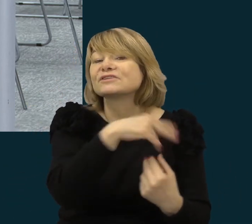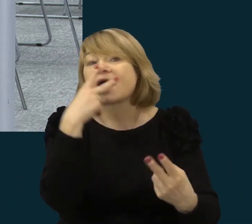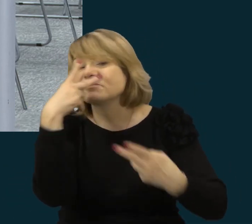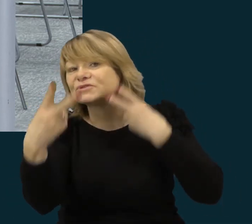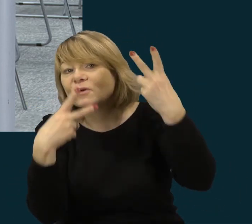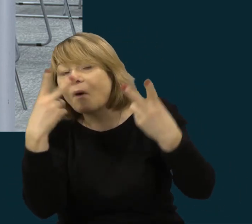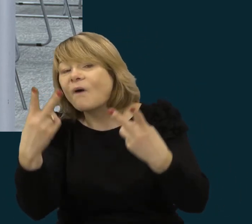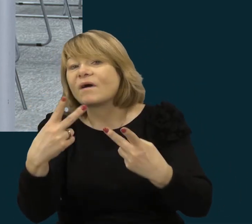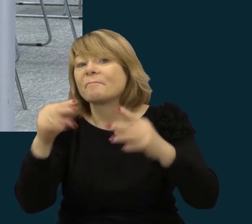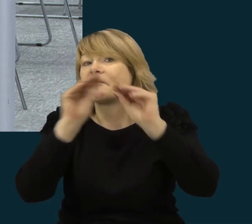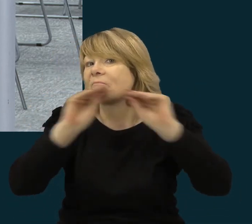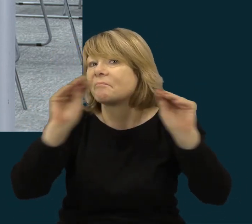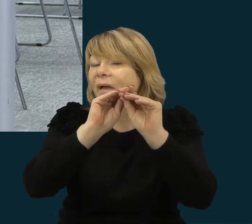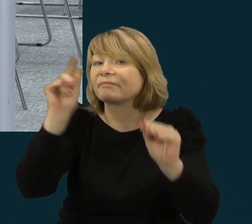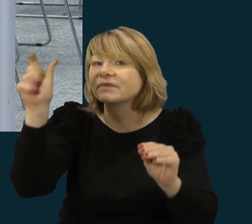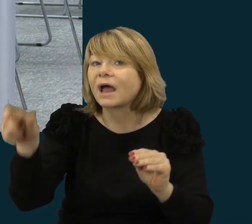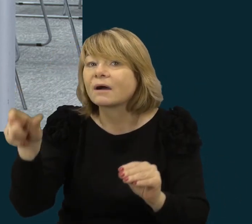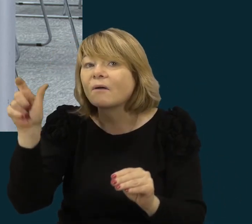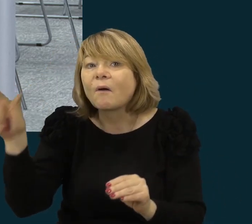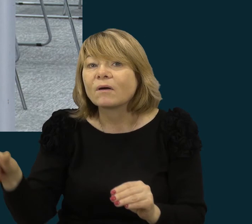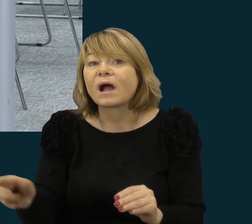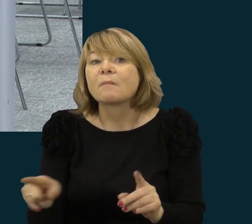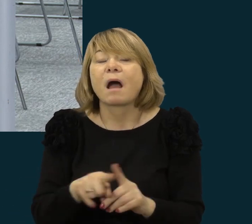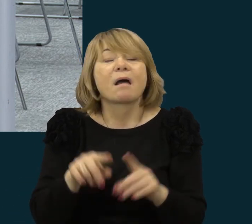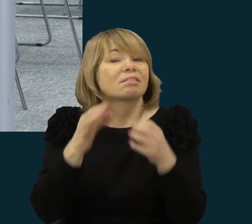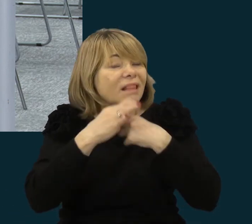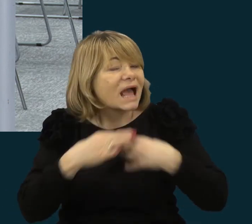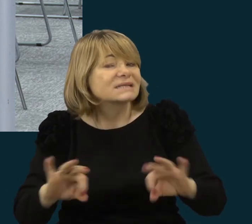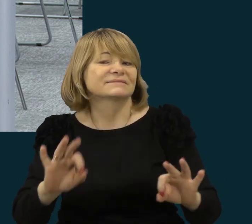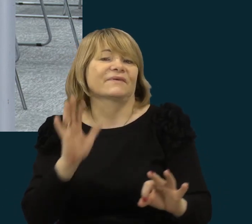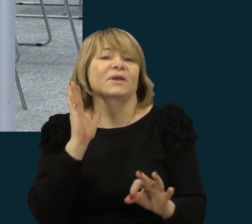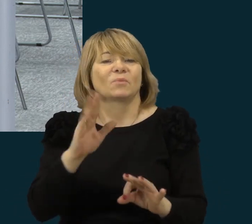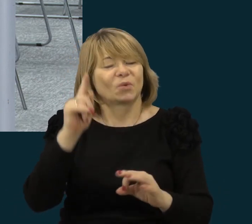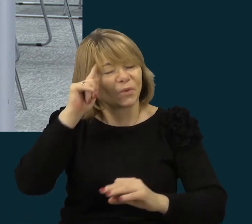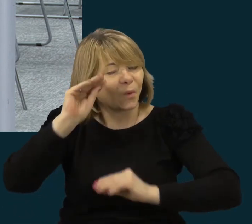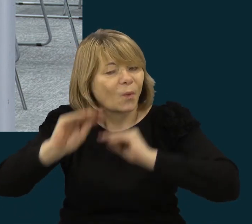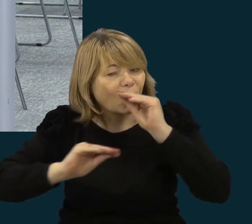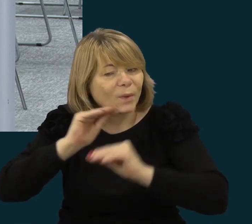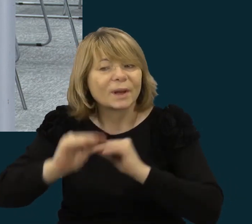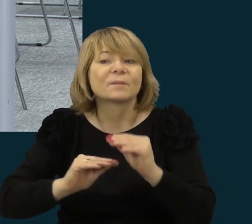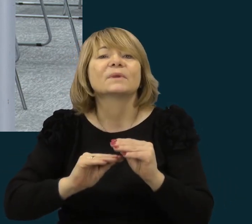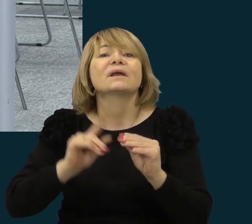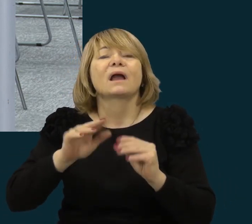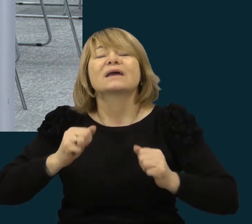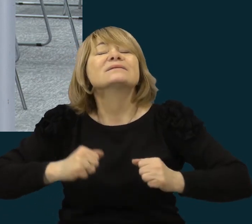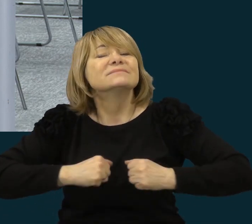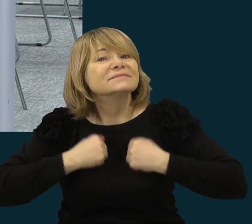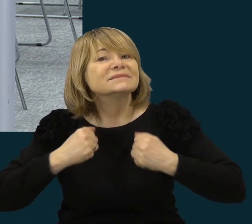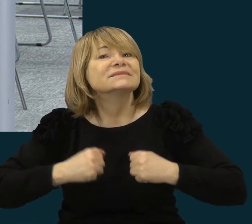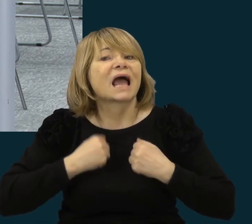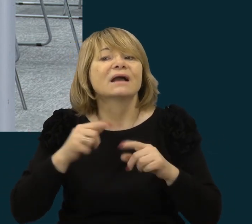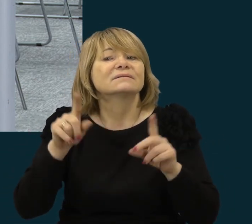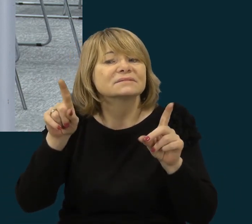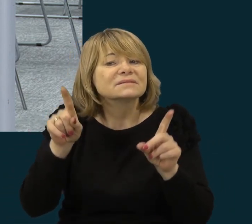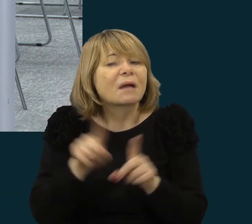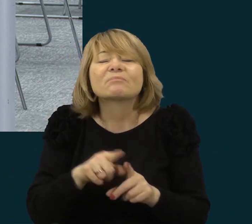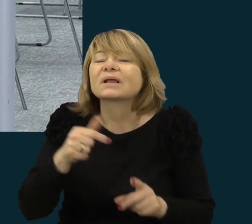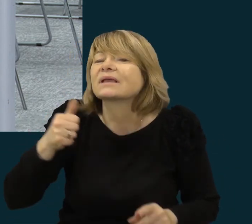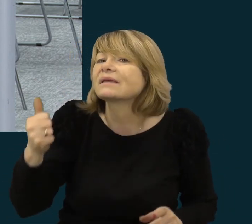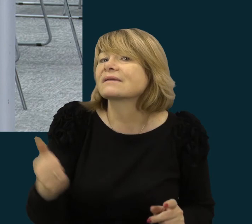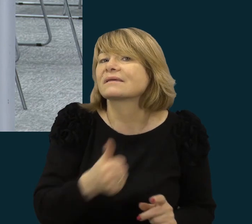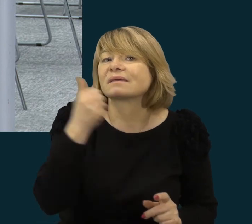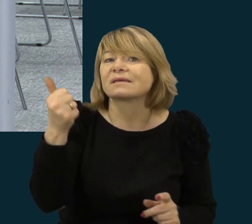pedagogams. Laisvai būti kūrybingiems ir stengtis, kuo įmanoma, efektyviau